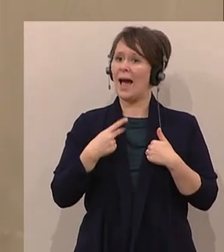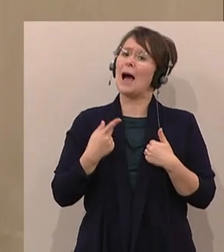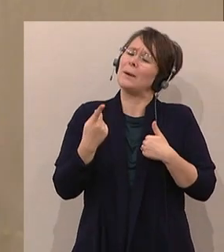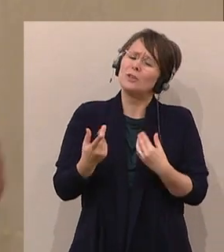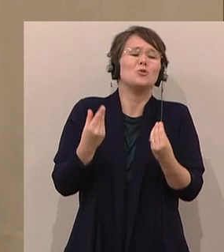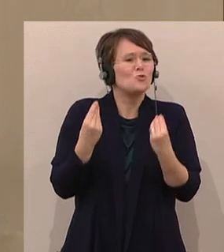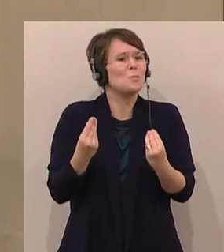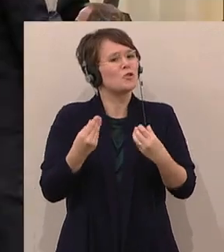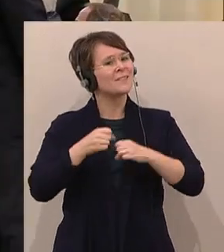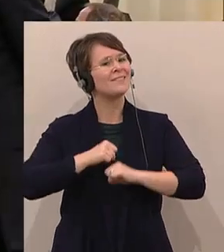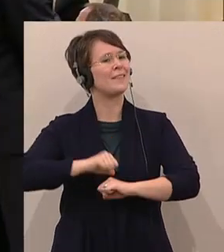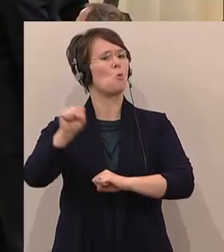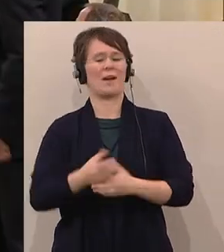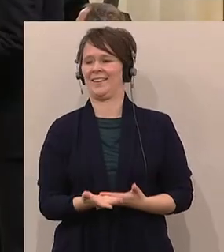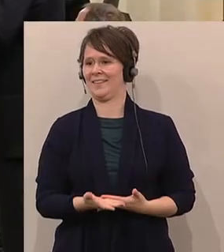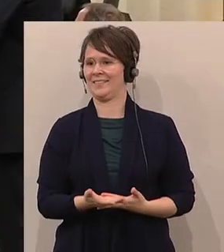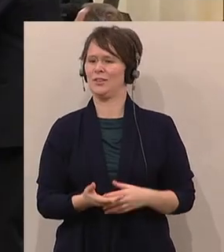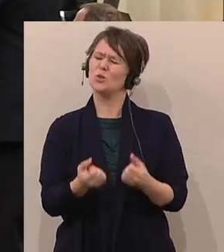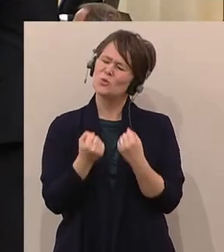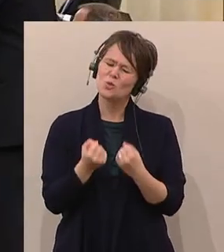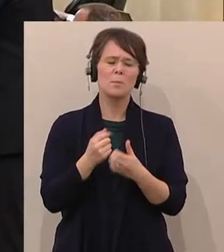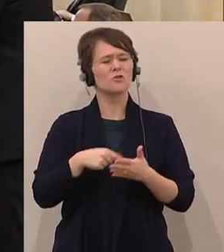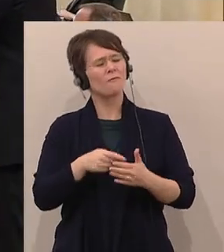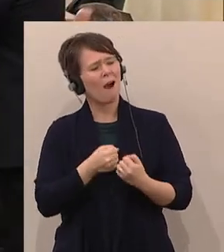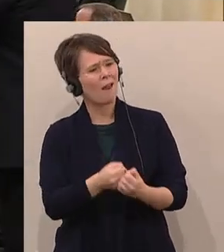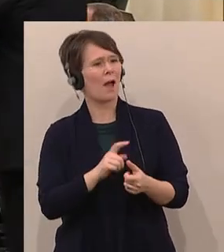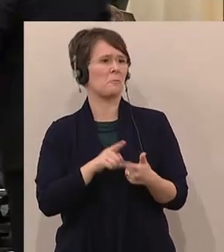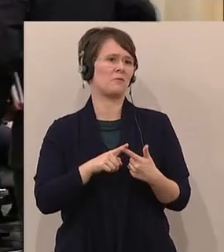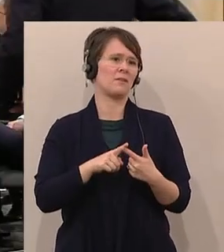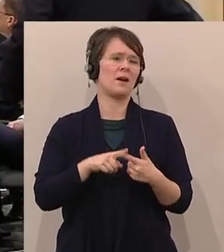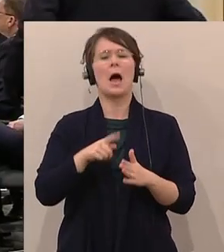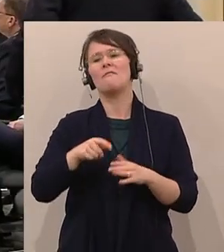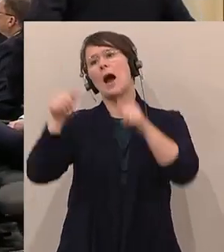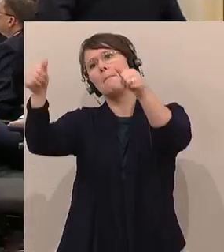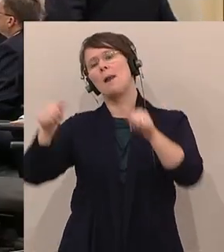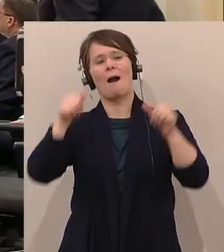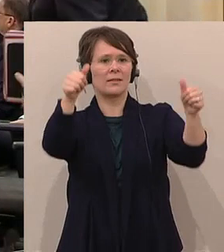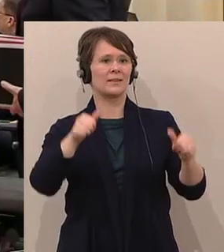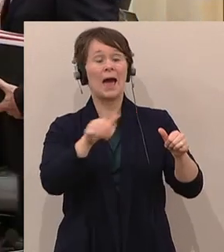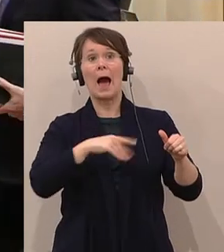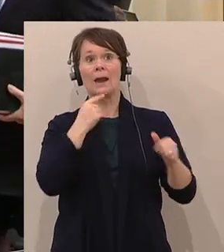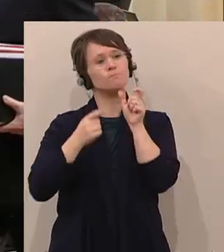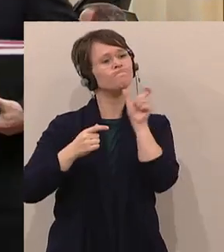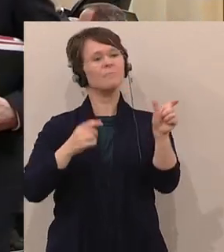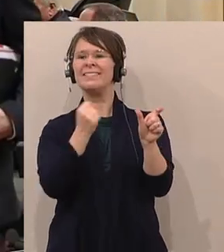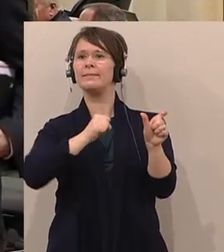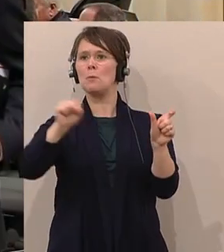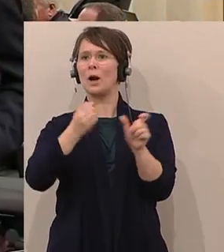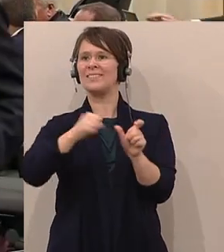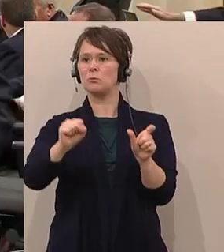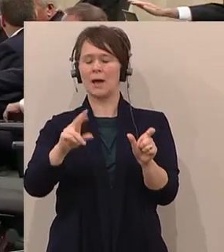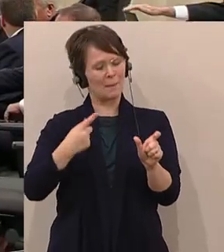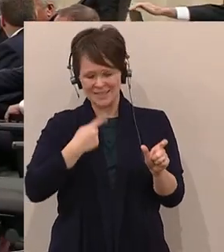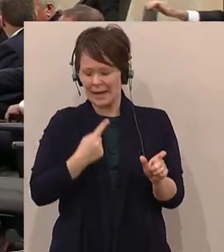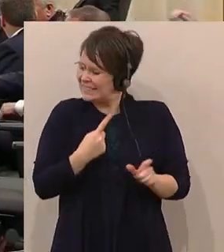die wir so strapazieren. Im Wahlkampf, bei den Wahlplakaten, bei den Wahlreden, alle reden von Demokratie. Nein, sie gibt es nicht.